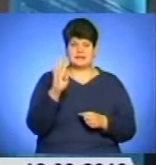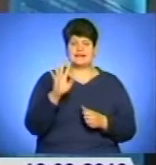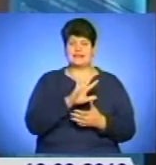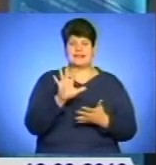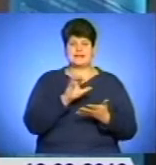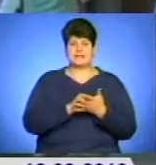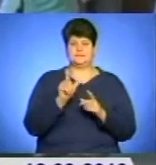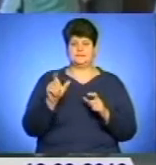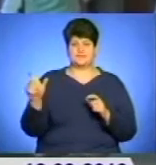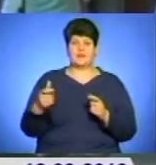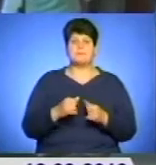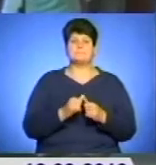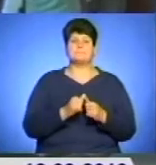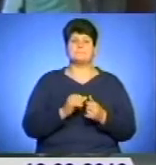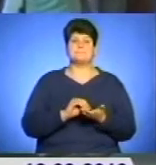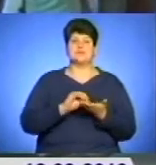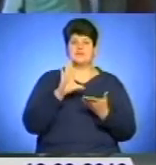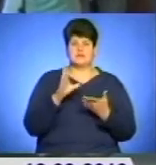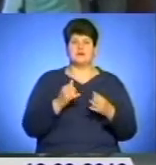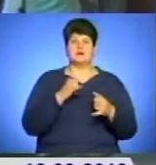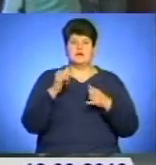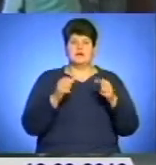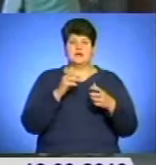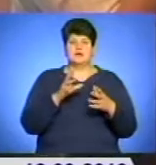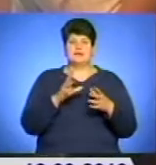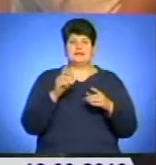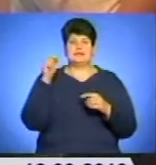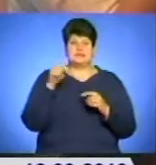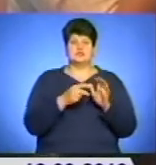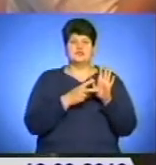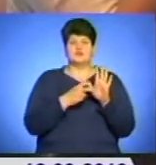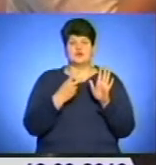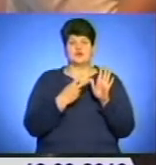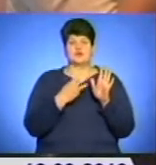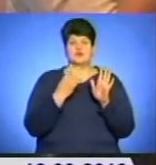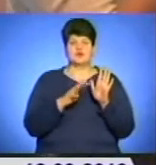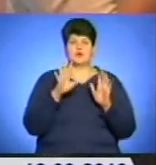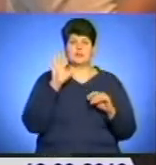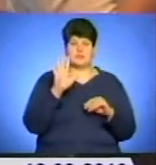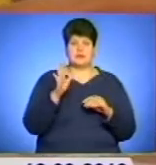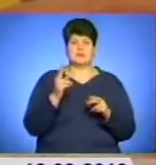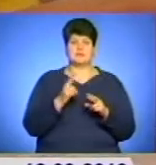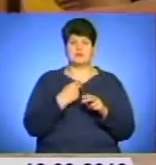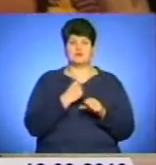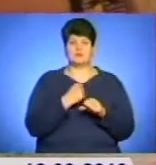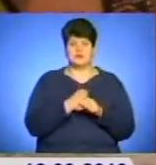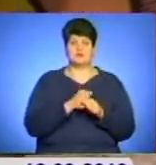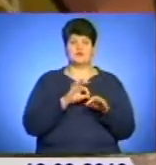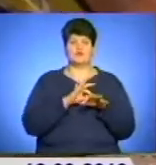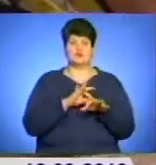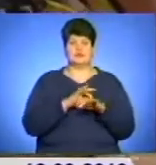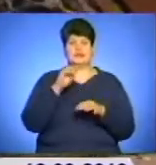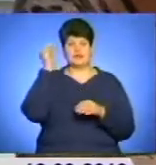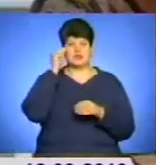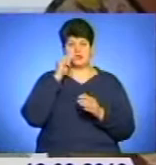громадян. Для підвищення конкурентної здатності на ринку праці 1745 безробітних проходили професійне навчання або підвищували